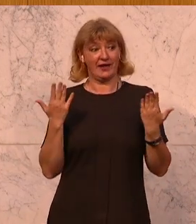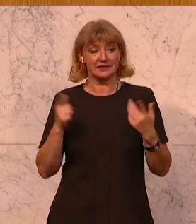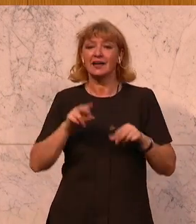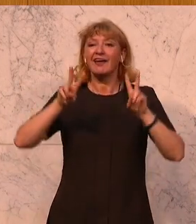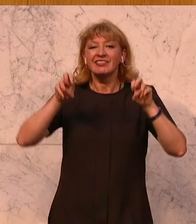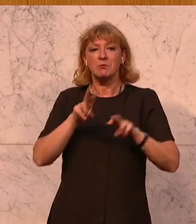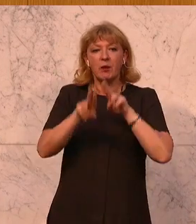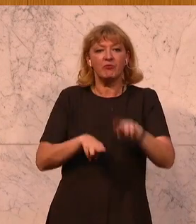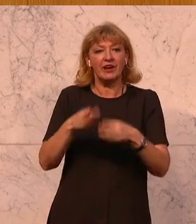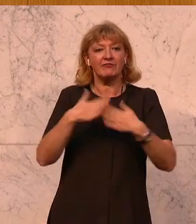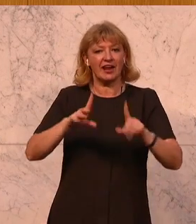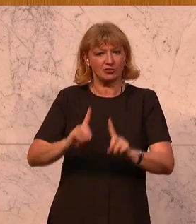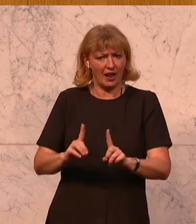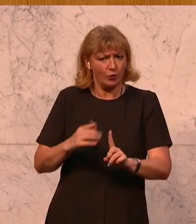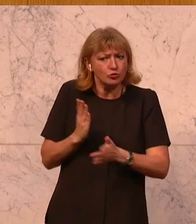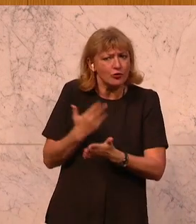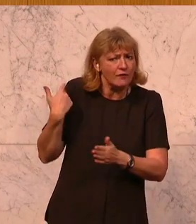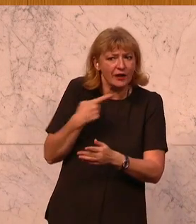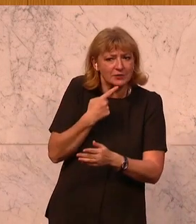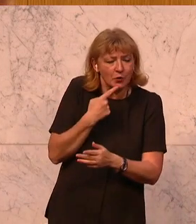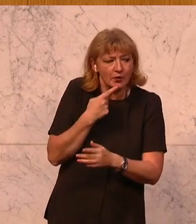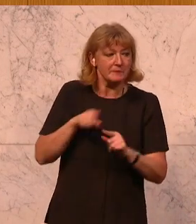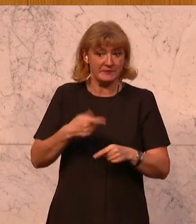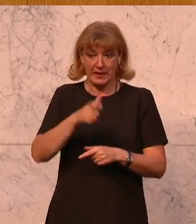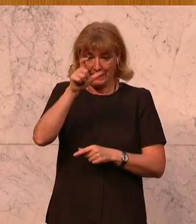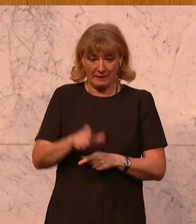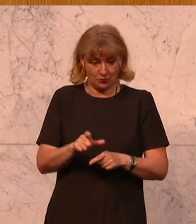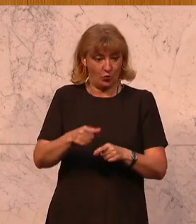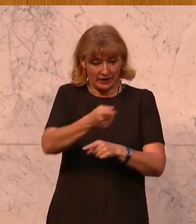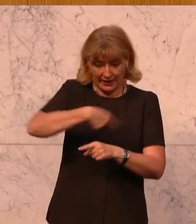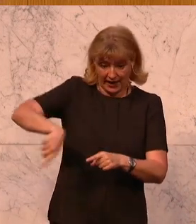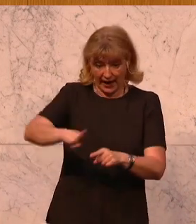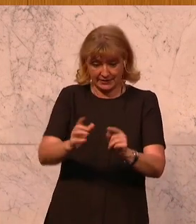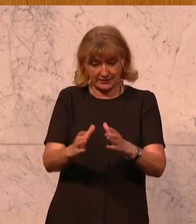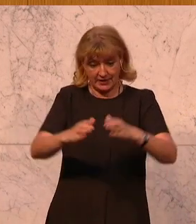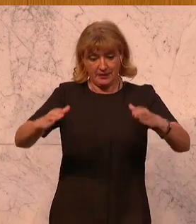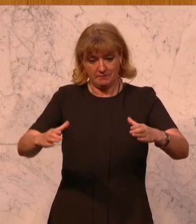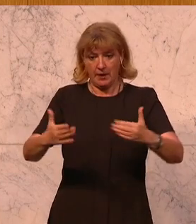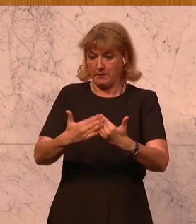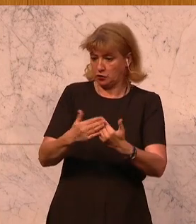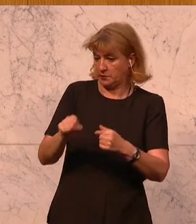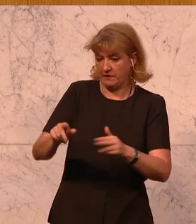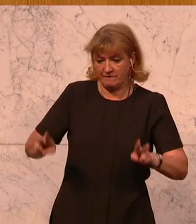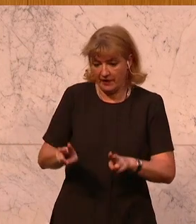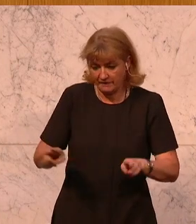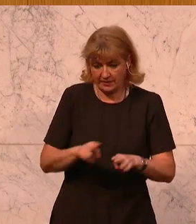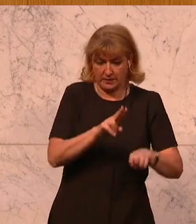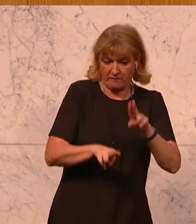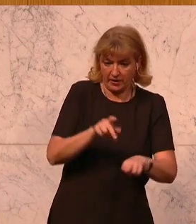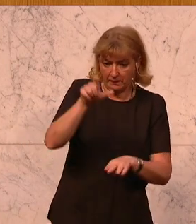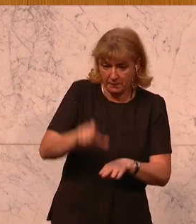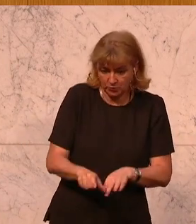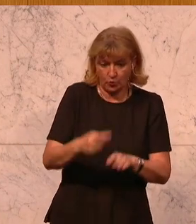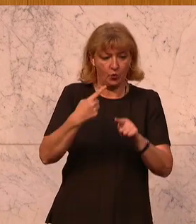Pflegefreistellung, was wir auch erwähnt haben. Hier werden wir den Personenkreis erweitern. Verwandtschaft zwischen der pflegenden Person